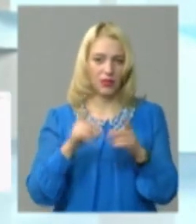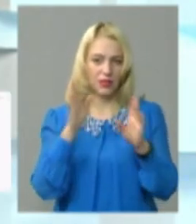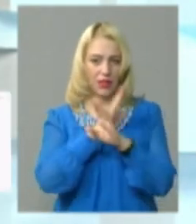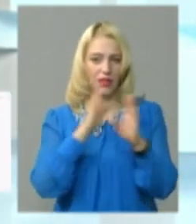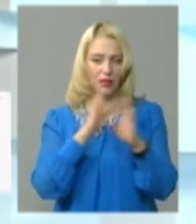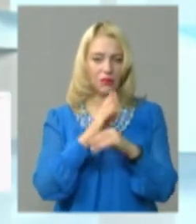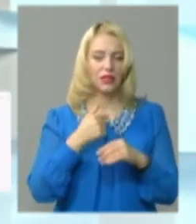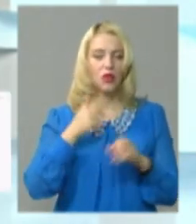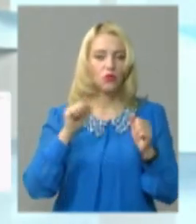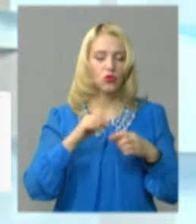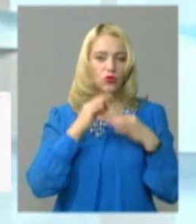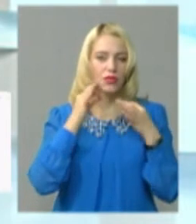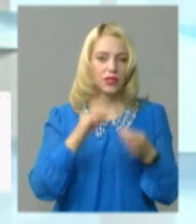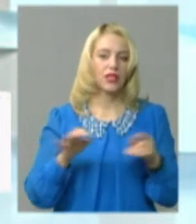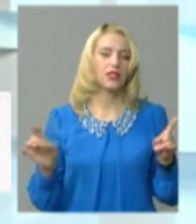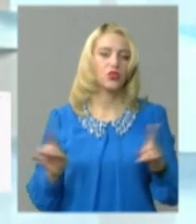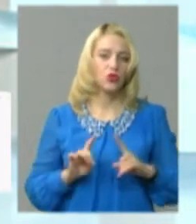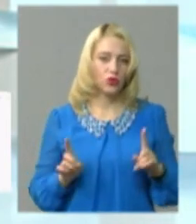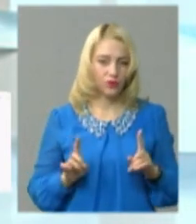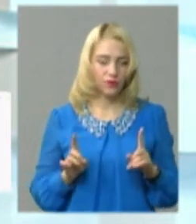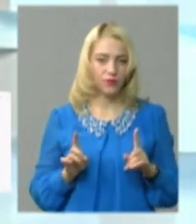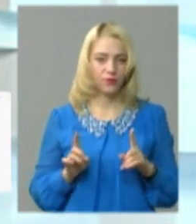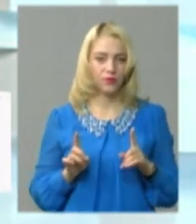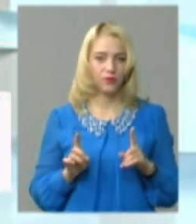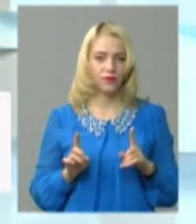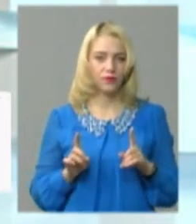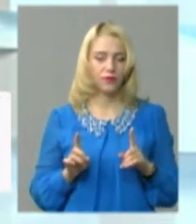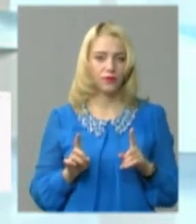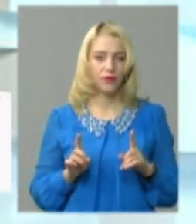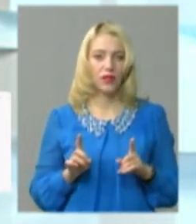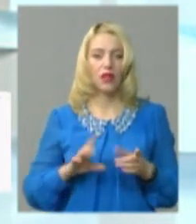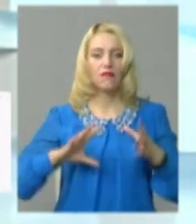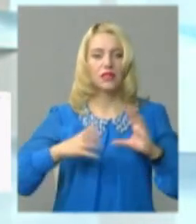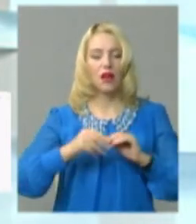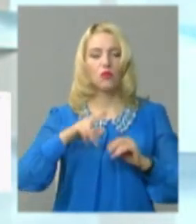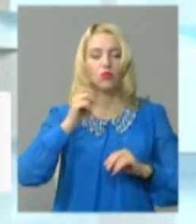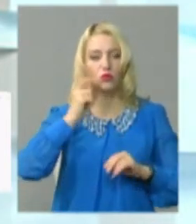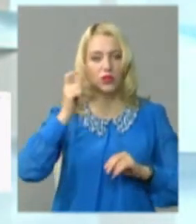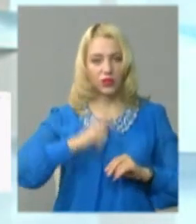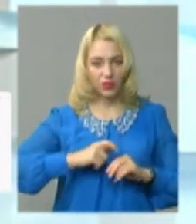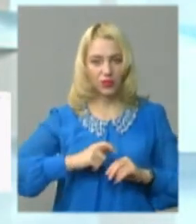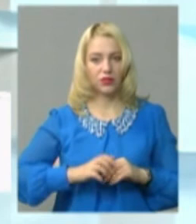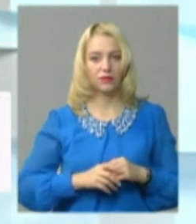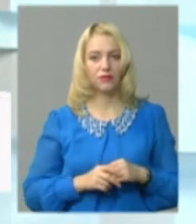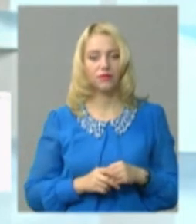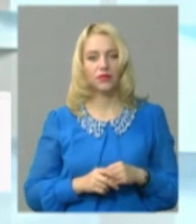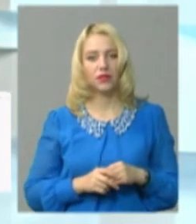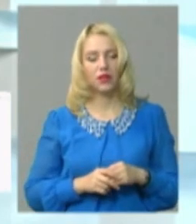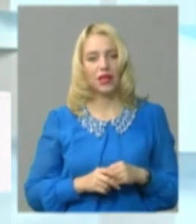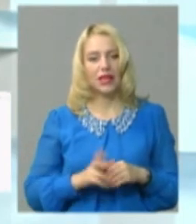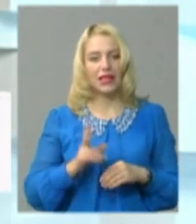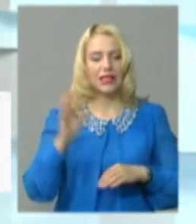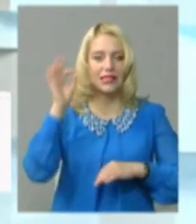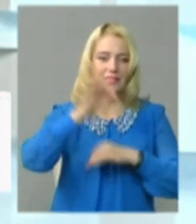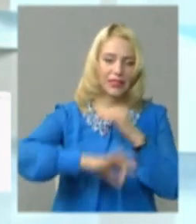клімат. І можу сказати, що в загальному по Україні, в східних і